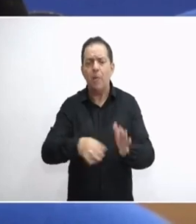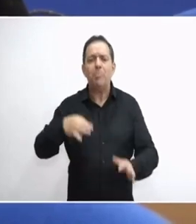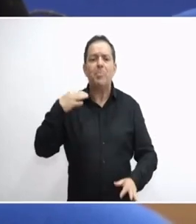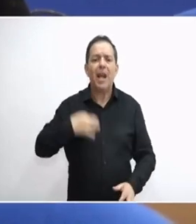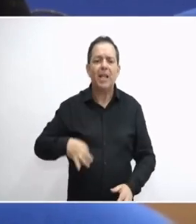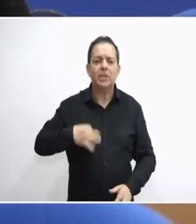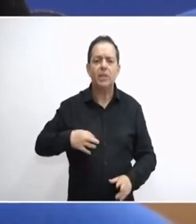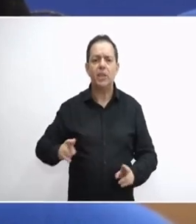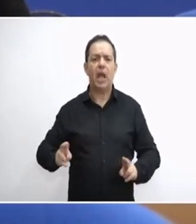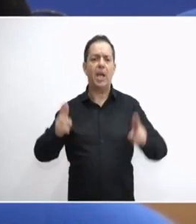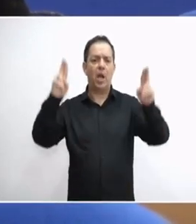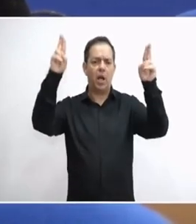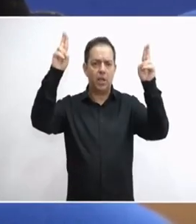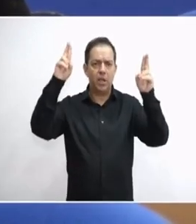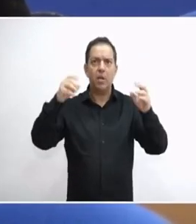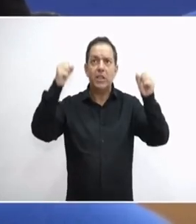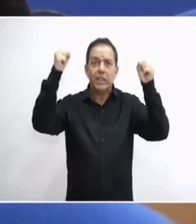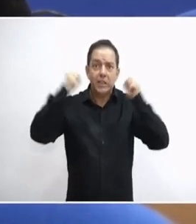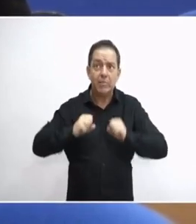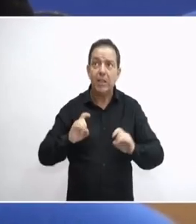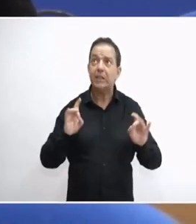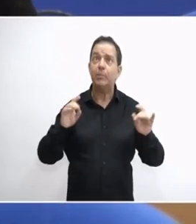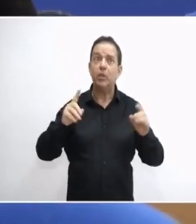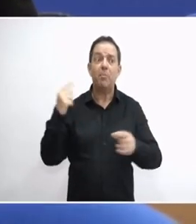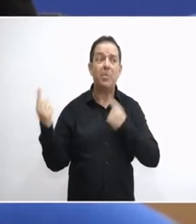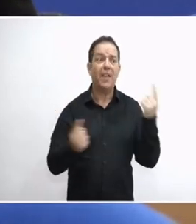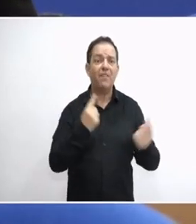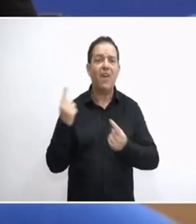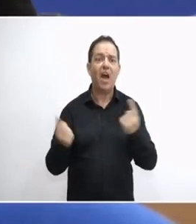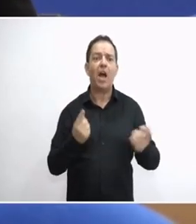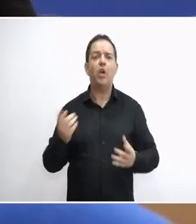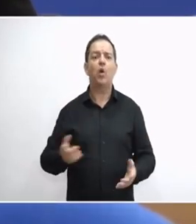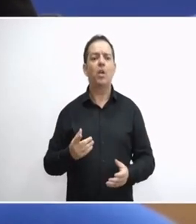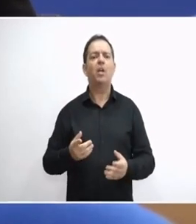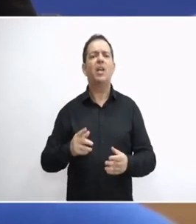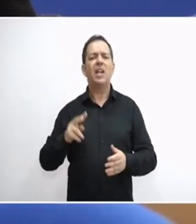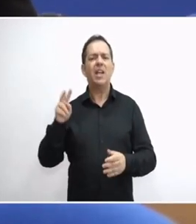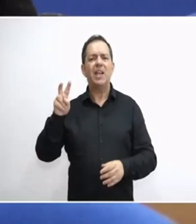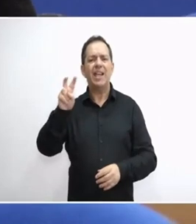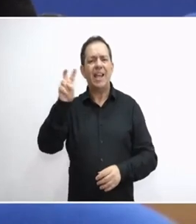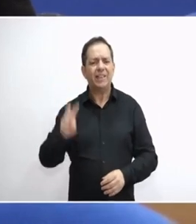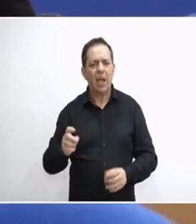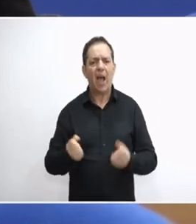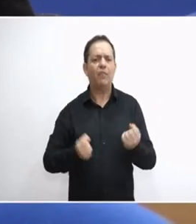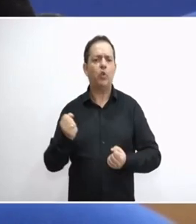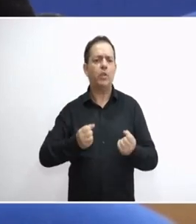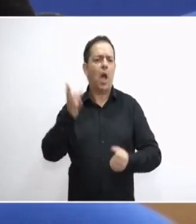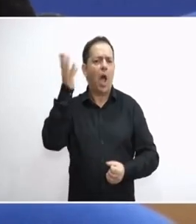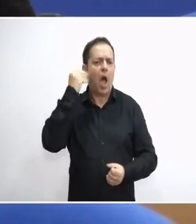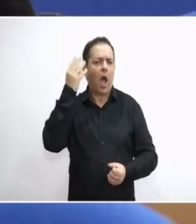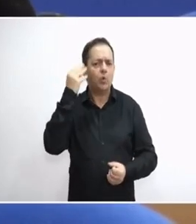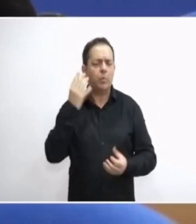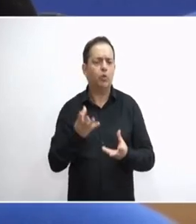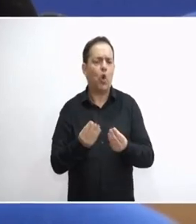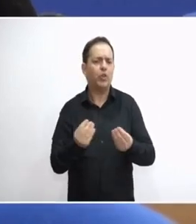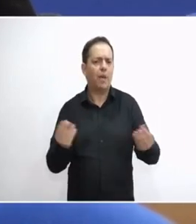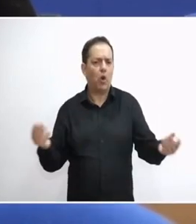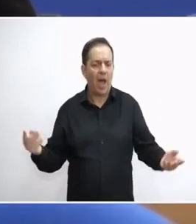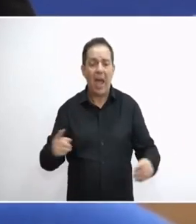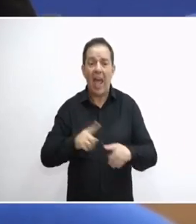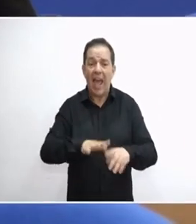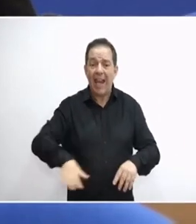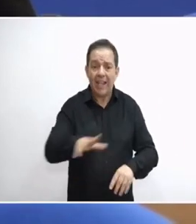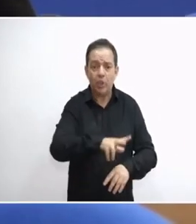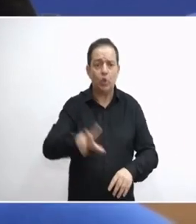ενέργεια, αυλαβή για το περιβάλλον. Ακόμη και για τα ηλεκτρικά αυτοκίνητα, για τα οποία τόσα έχουμε ακούσει. Ποια είναι η θέση της